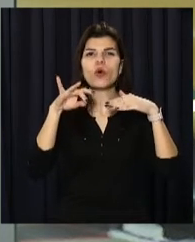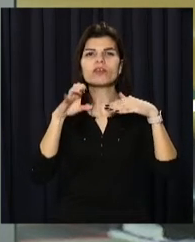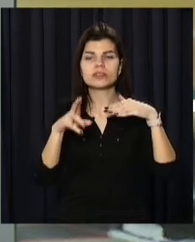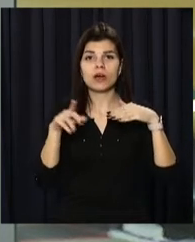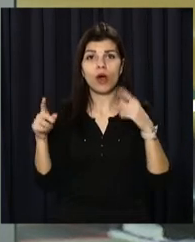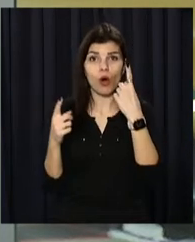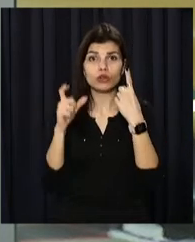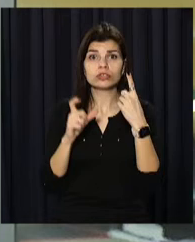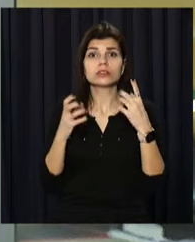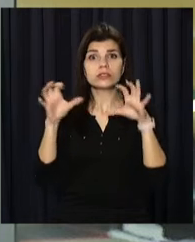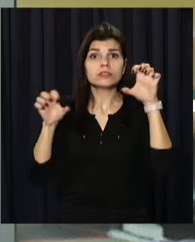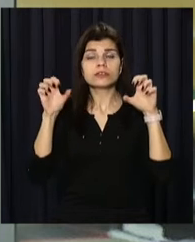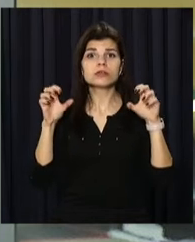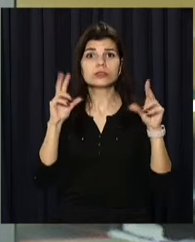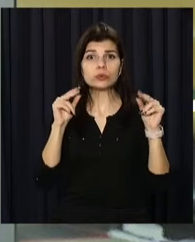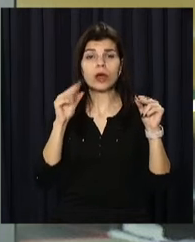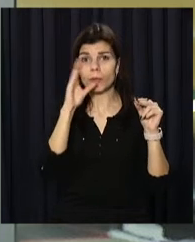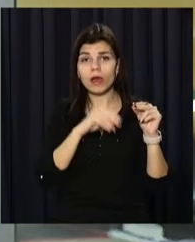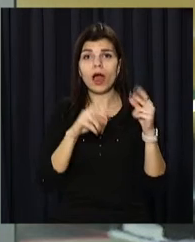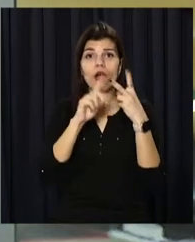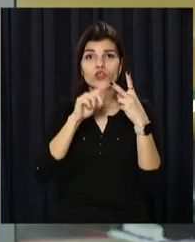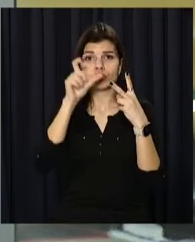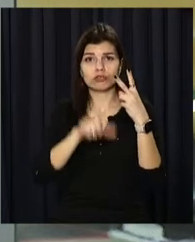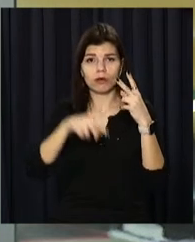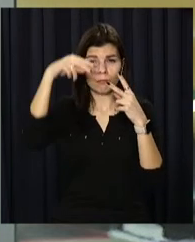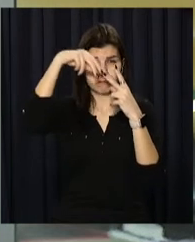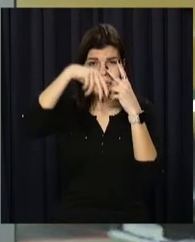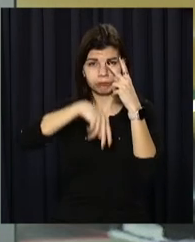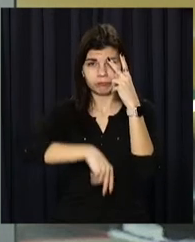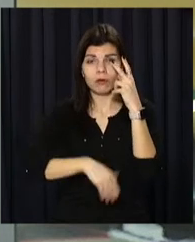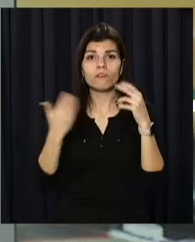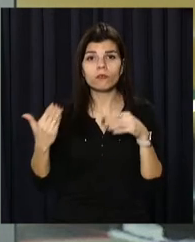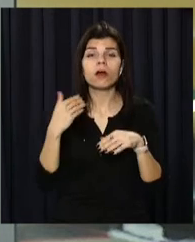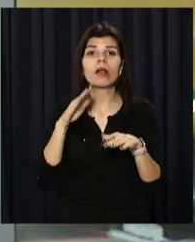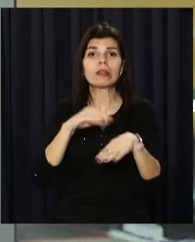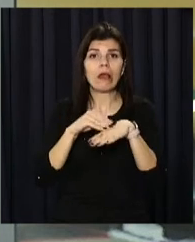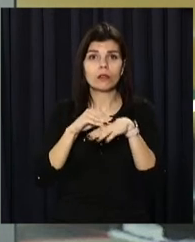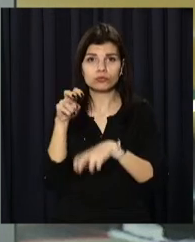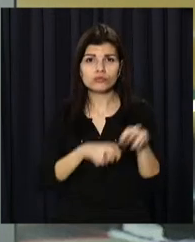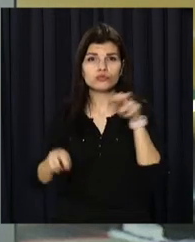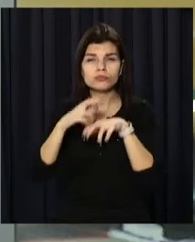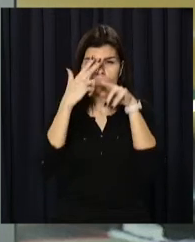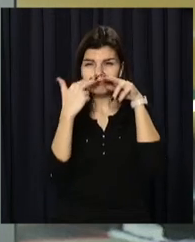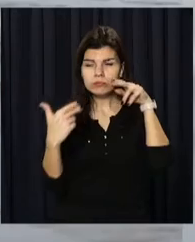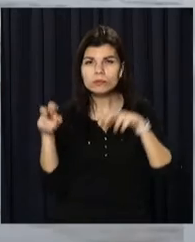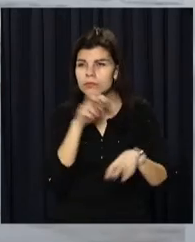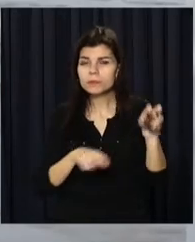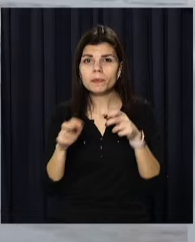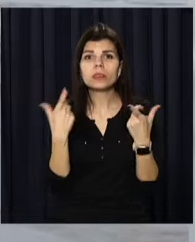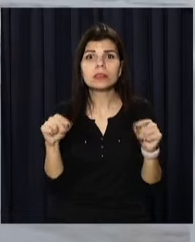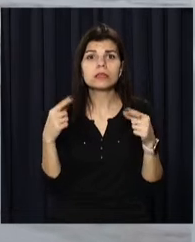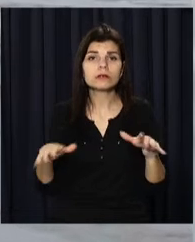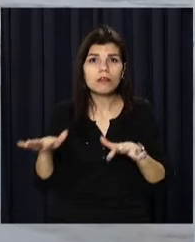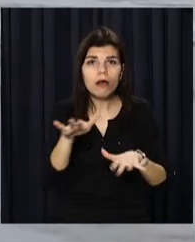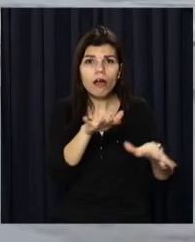протримався до прибуття рятувальників, інший пішов під воду. Його тіло шукають досі. Чоловіки рибалили на кризі за 100 метрів від